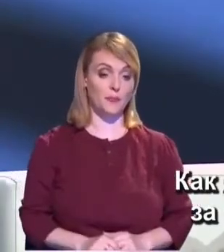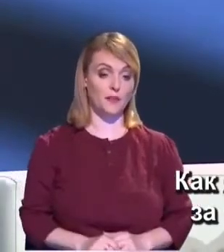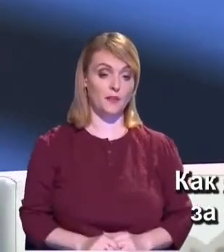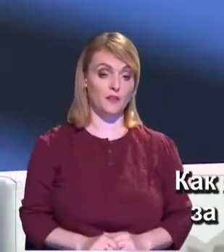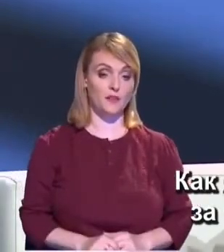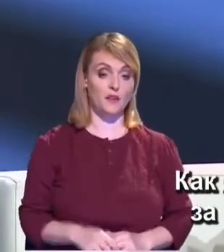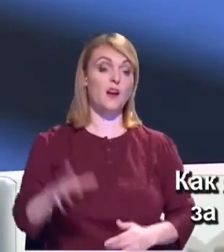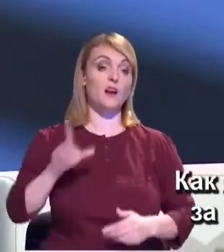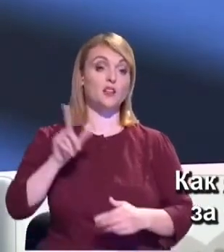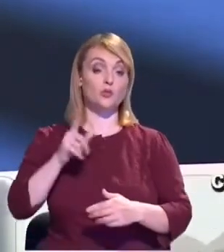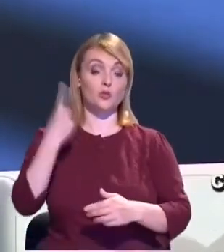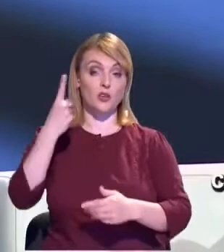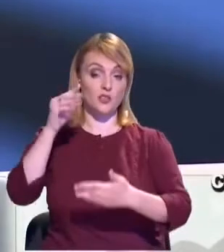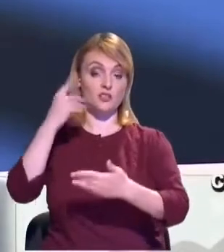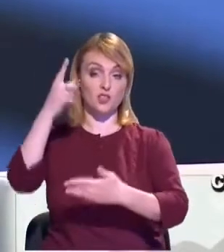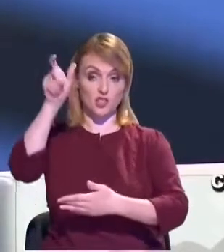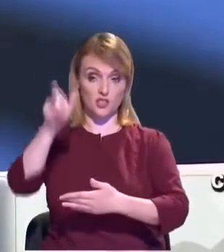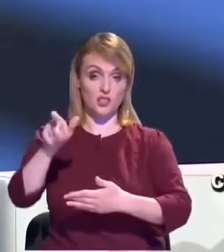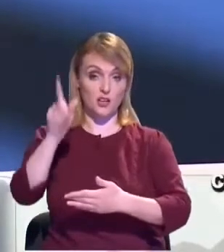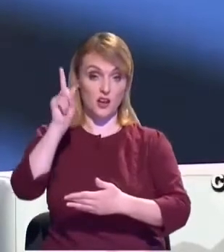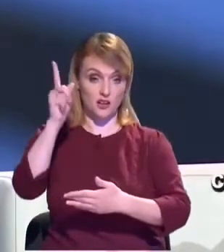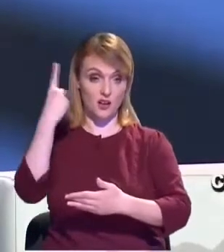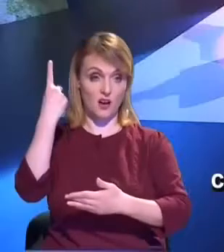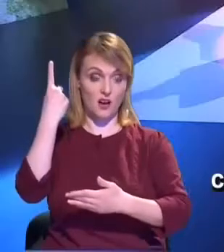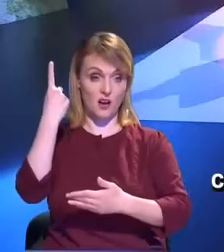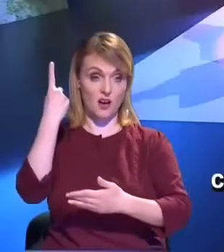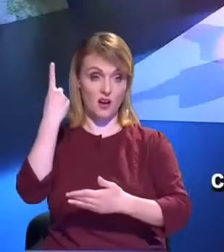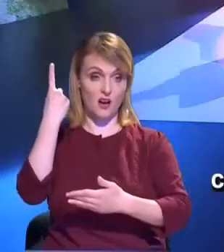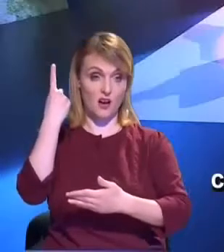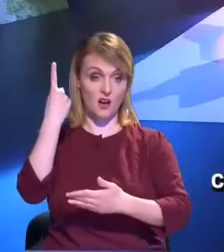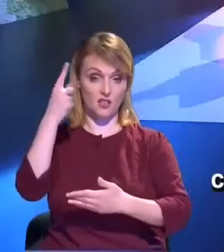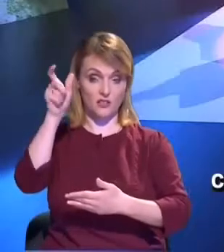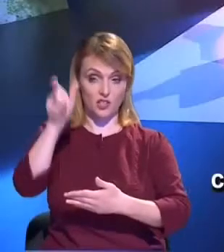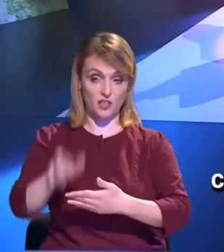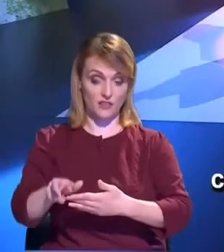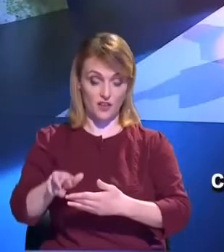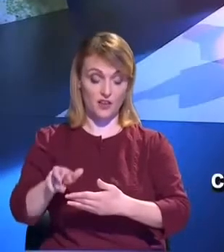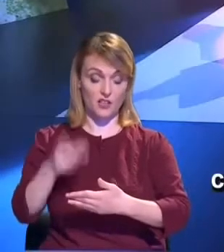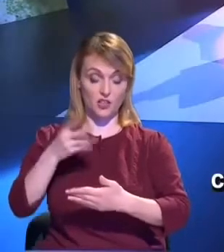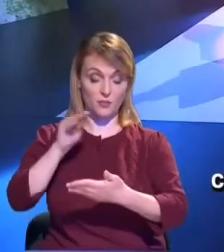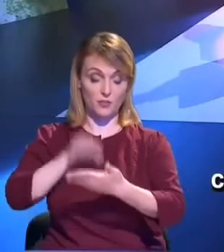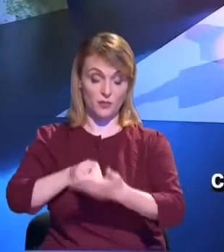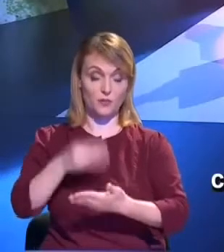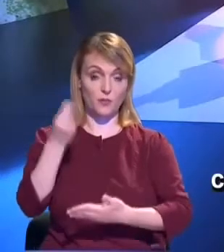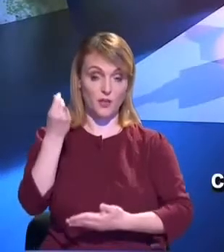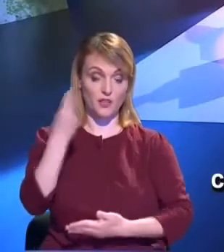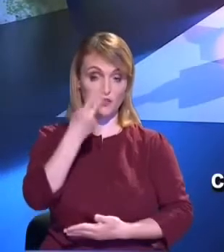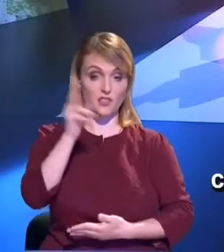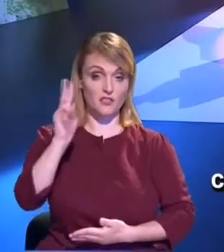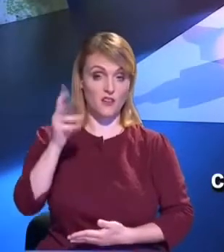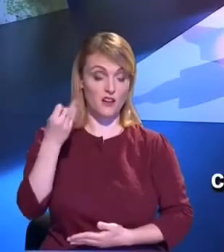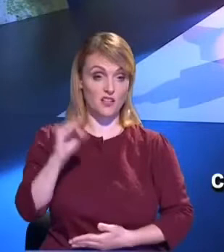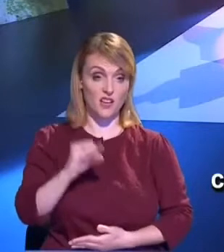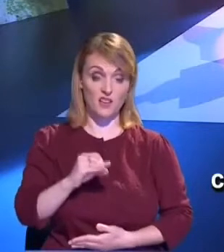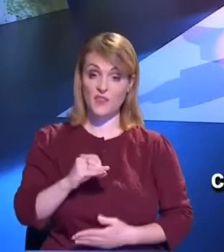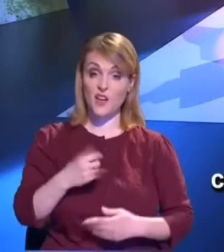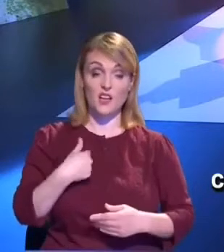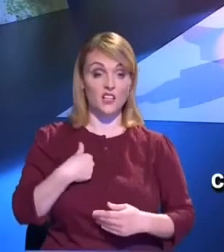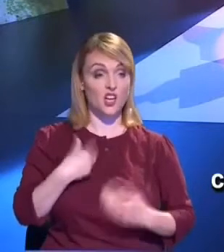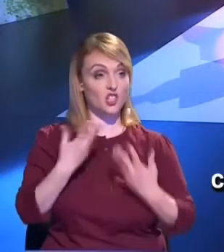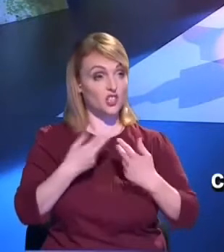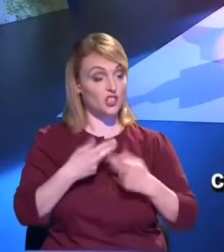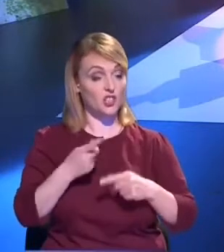,22 de lei pare a fi un tarif relativ crescut pentru oamenii din localitățile care au, cu regret, un buget